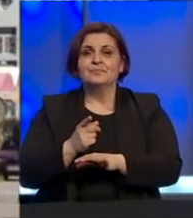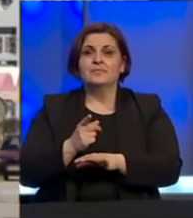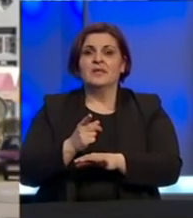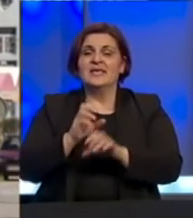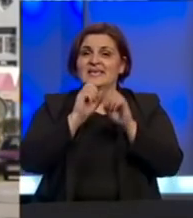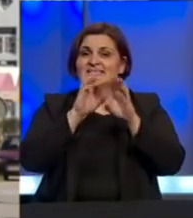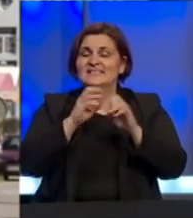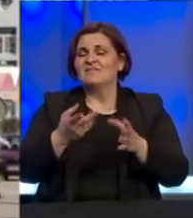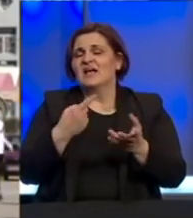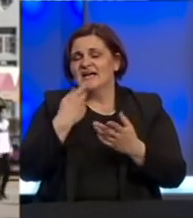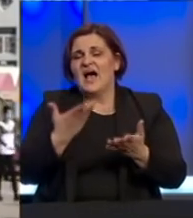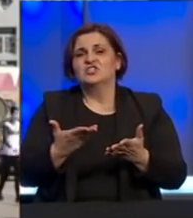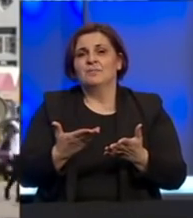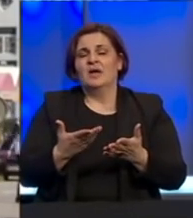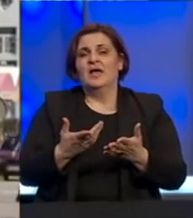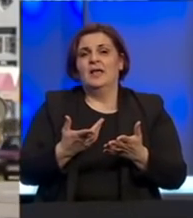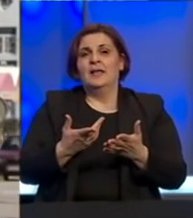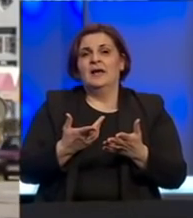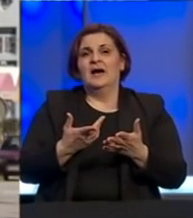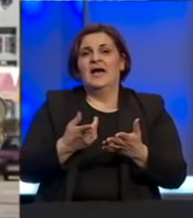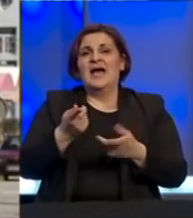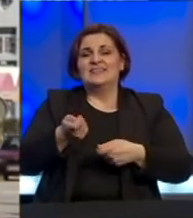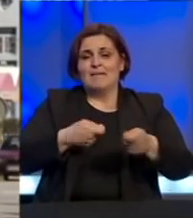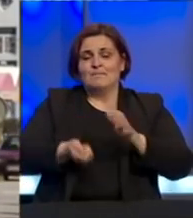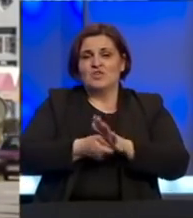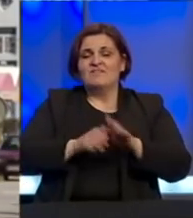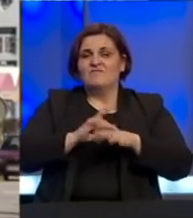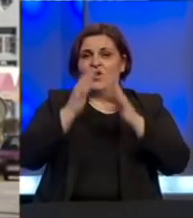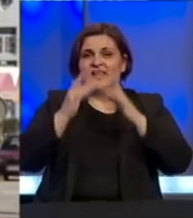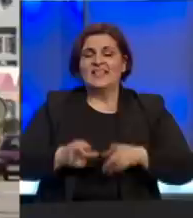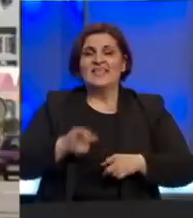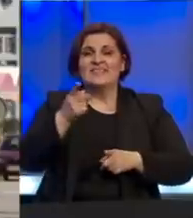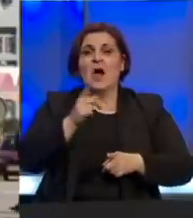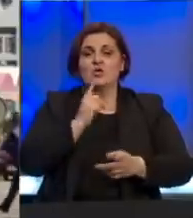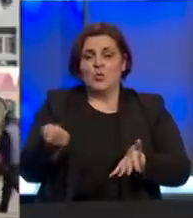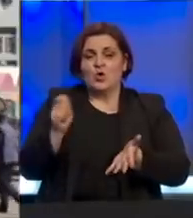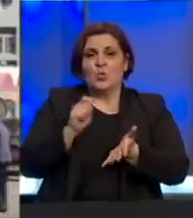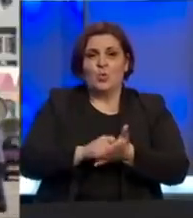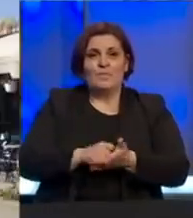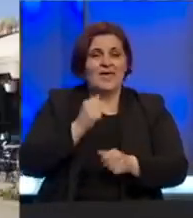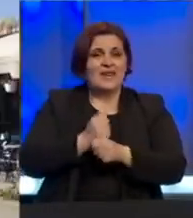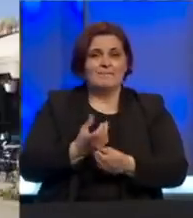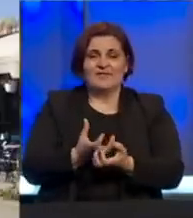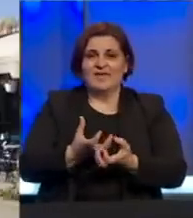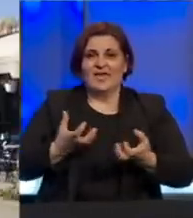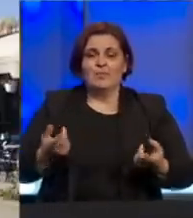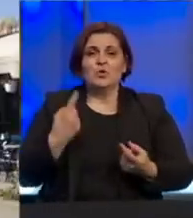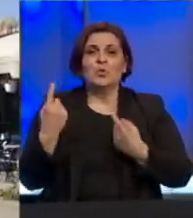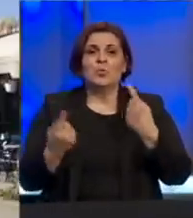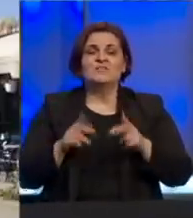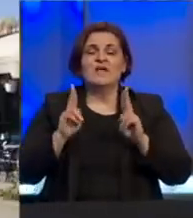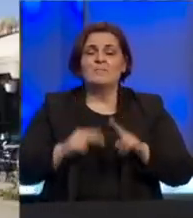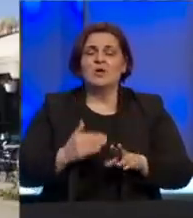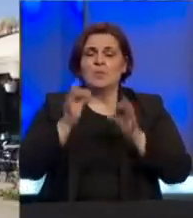savjetovanje da se prodavci vode računa da njihovi kupci ne prave gužvu Pored uslova kojih se